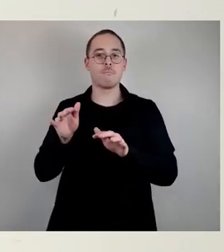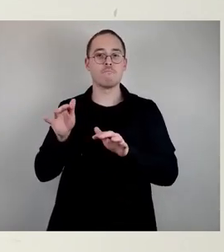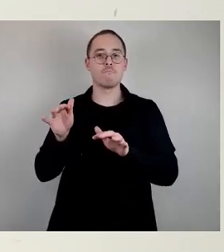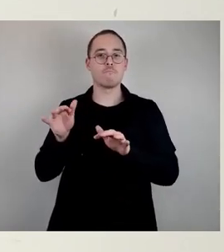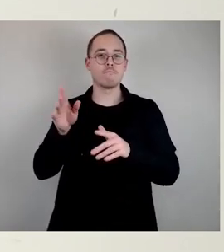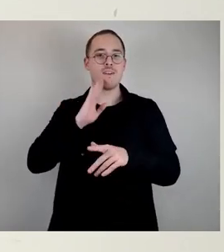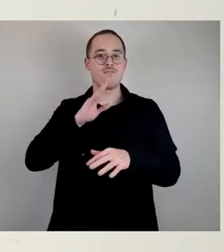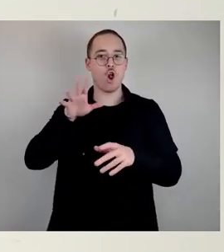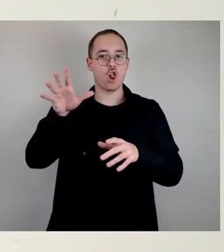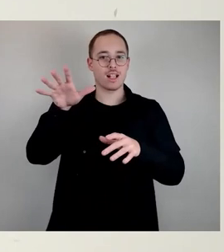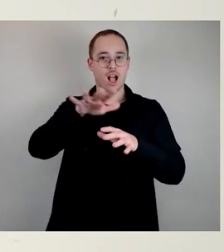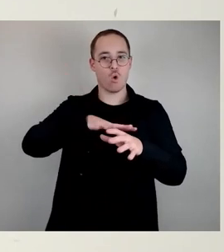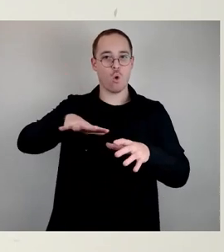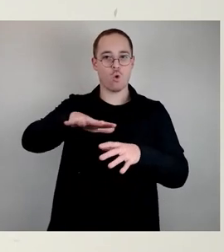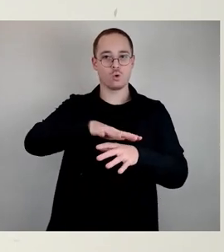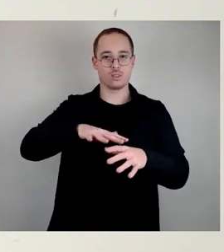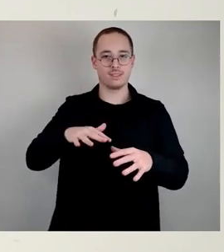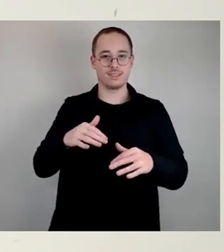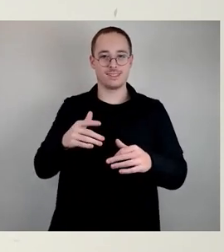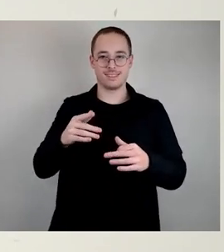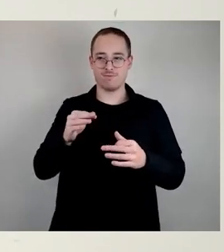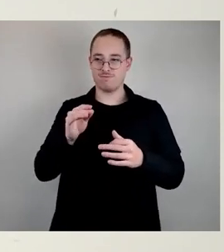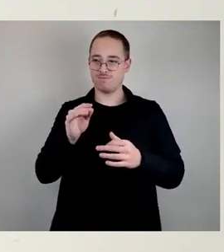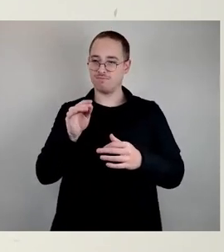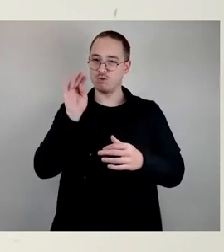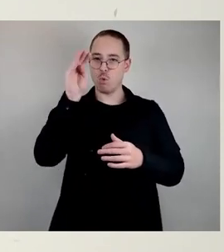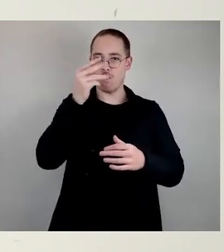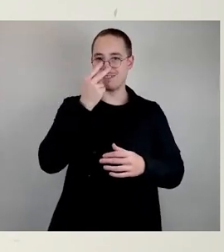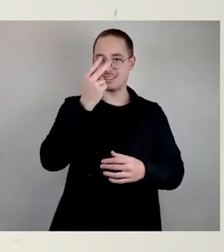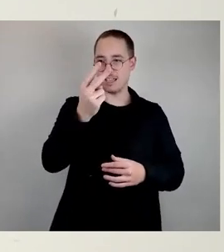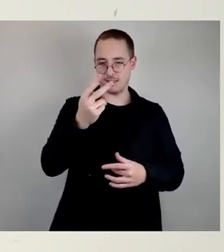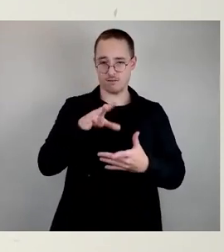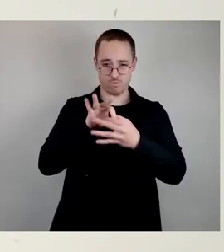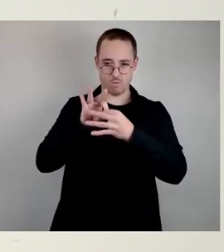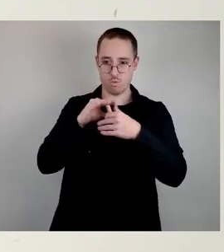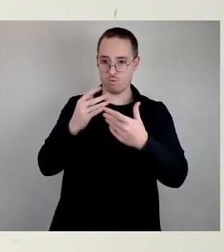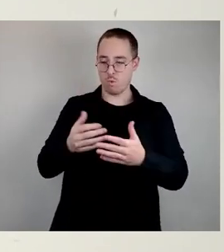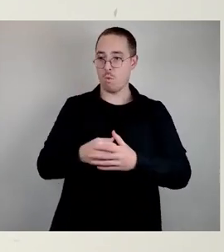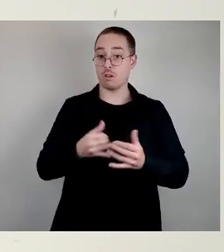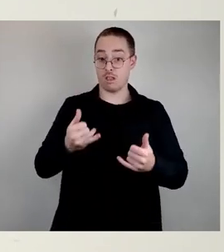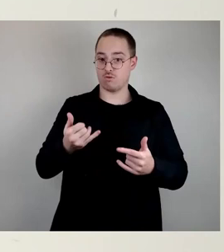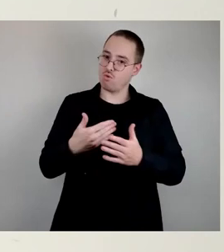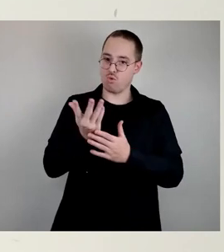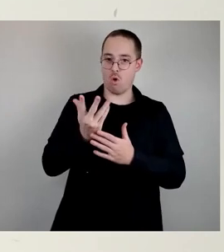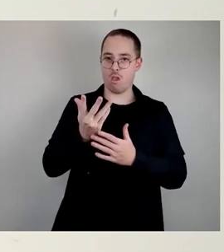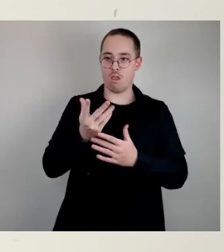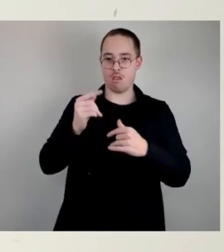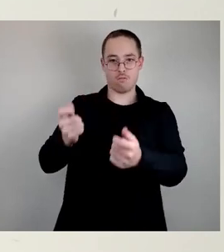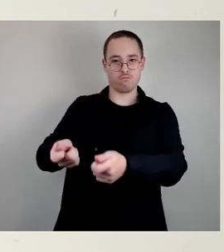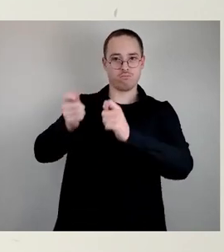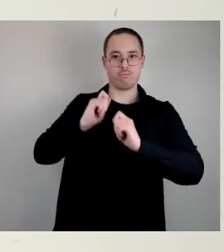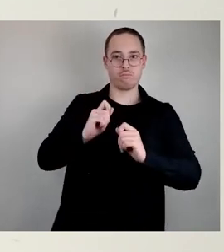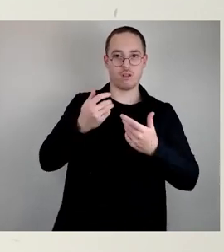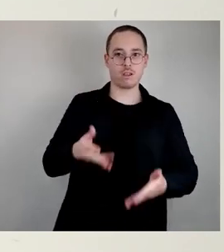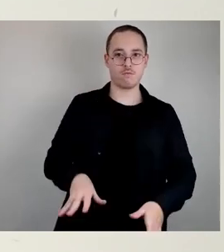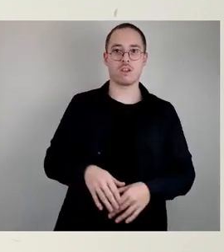Prognosen angeht, hatte ich gesagt, also wir haben ja jetzt eine weitere Prognose vorgelegt bekommen, die von 2023. Natürlich werden wir